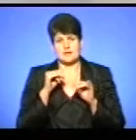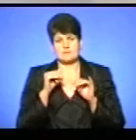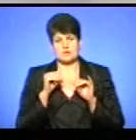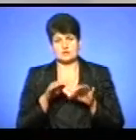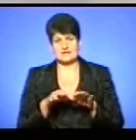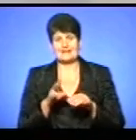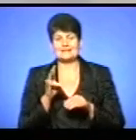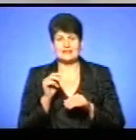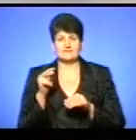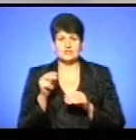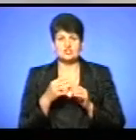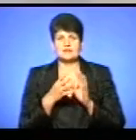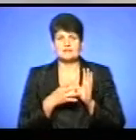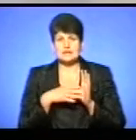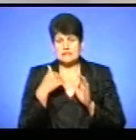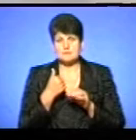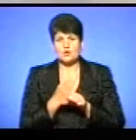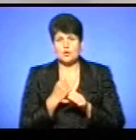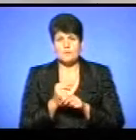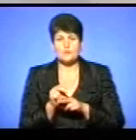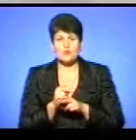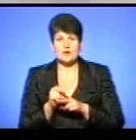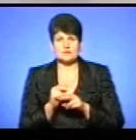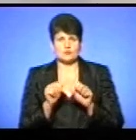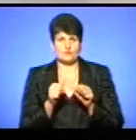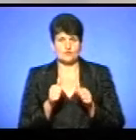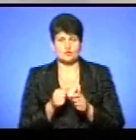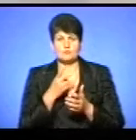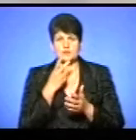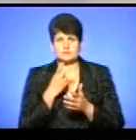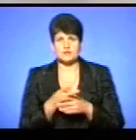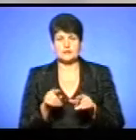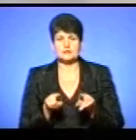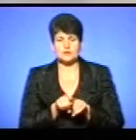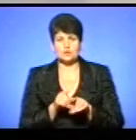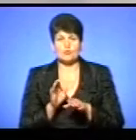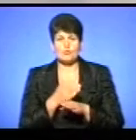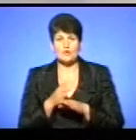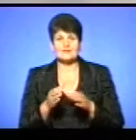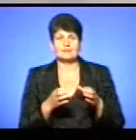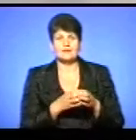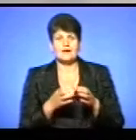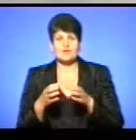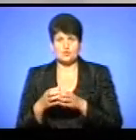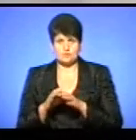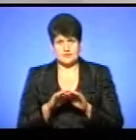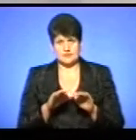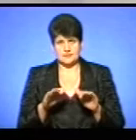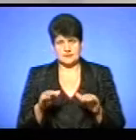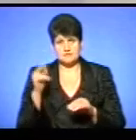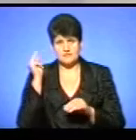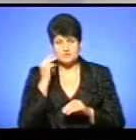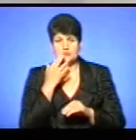На 2019 рік ми робимо корекції формули, щоб передбачити також поділ на групи дітей, наприклад, при вивченні